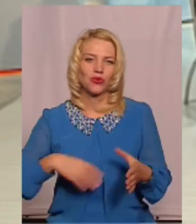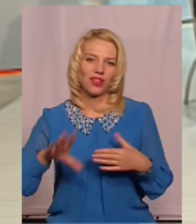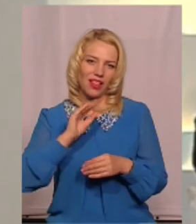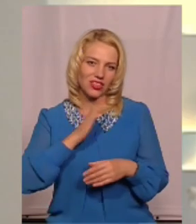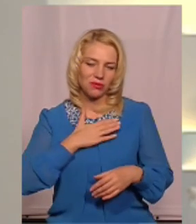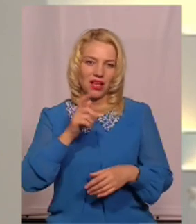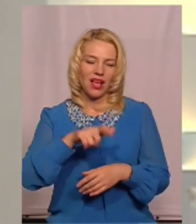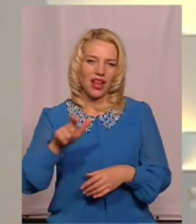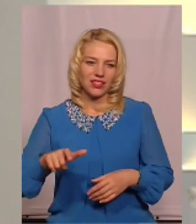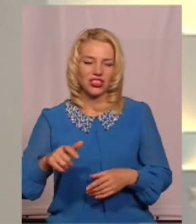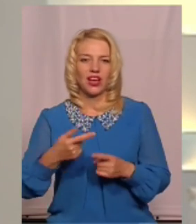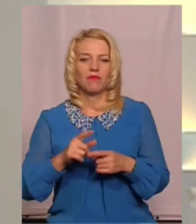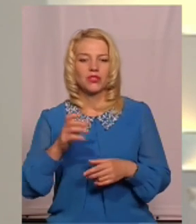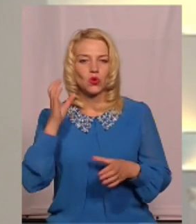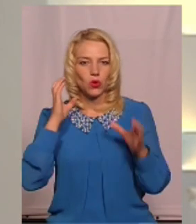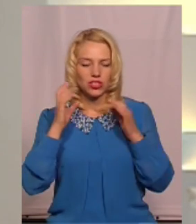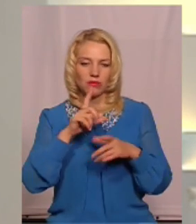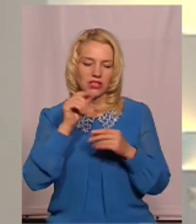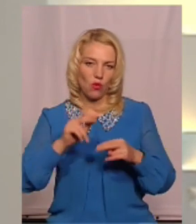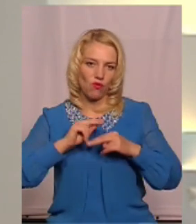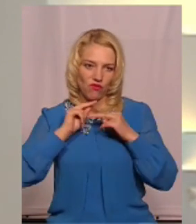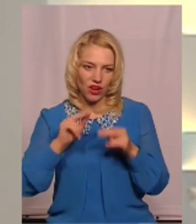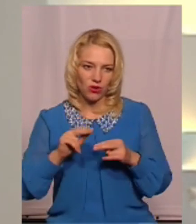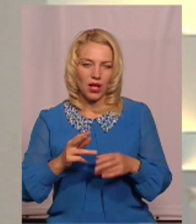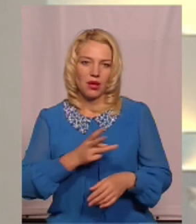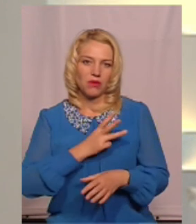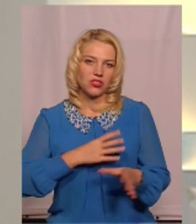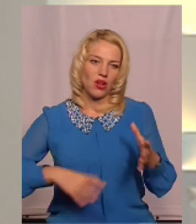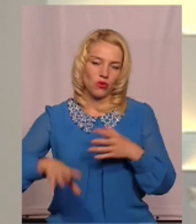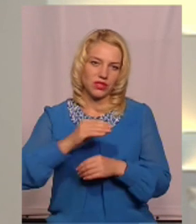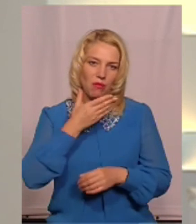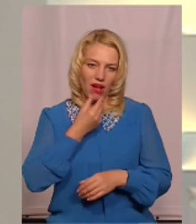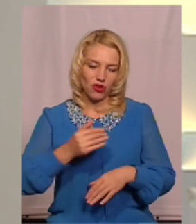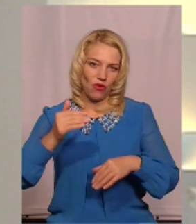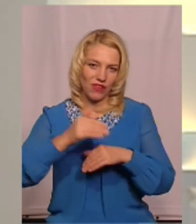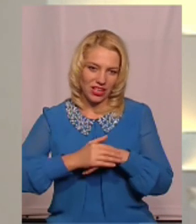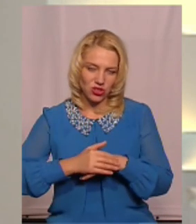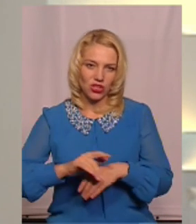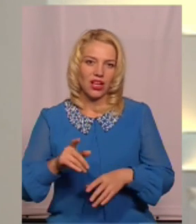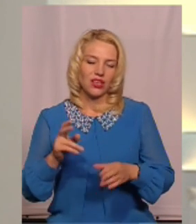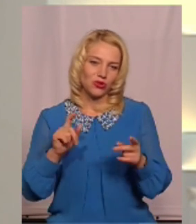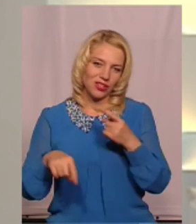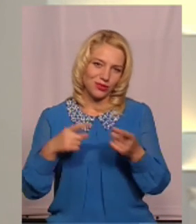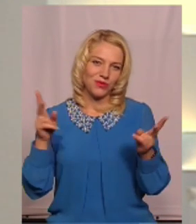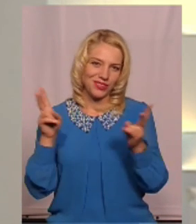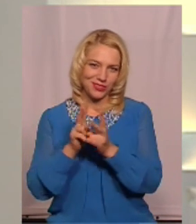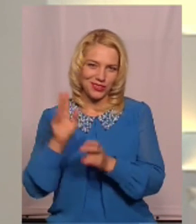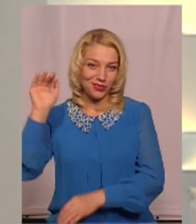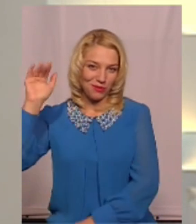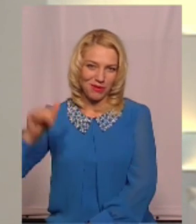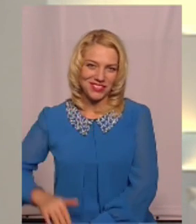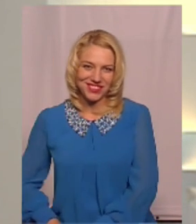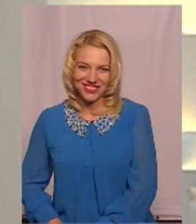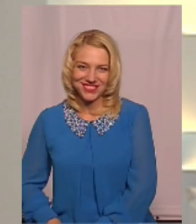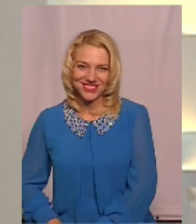нашим глядачам та слухачам за увагу. Бажаю всім гарного вечора та до зустрічі у наступній